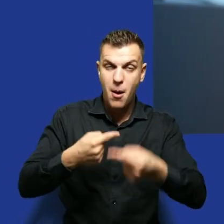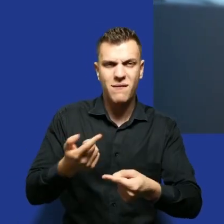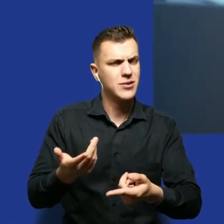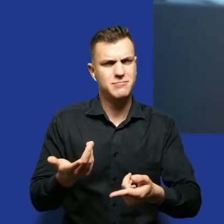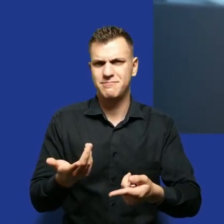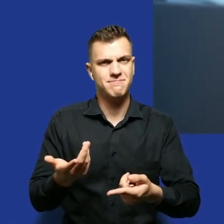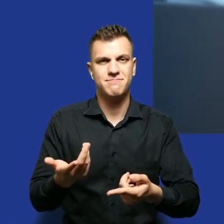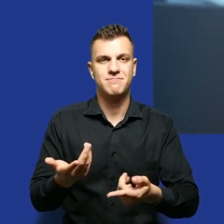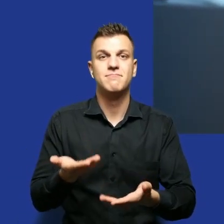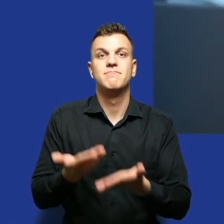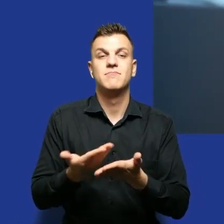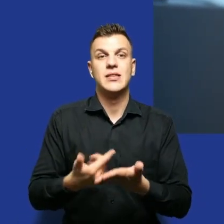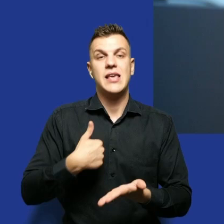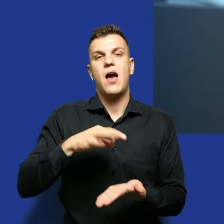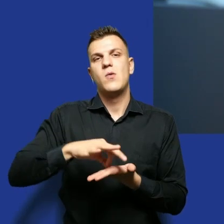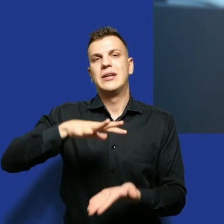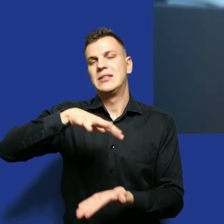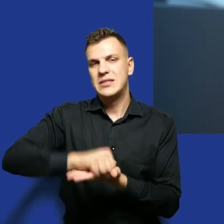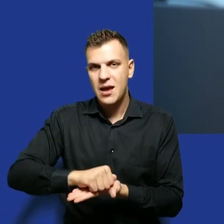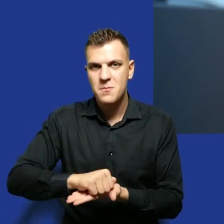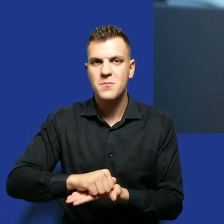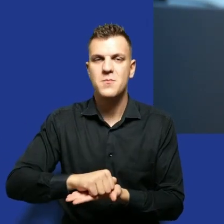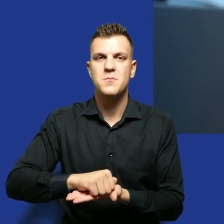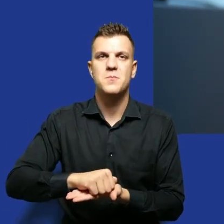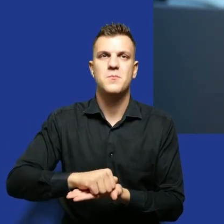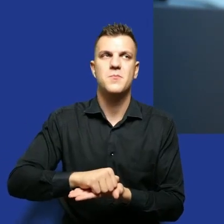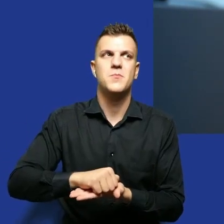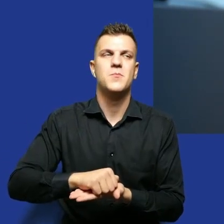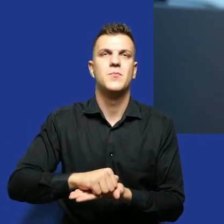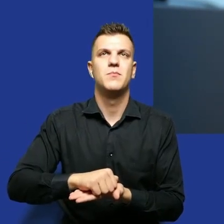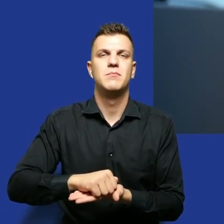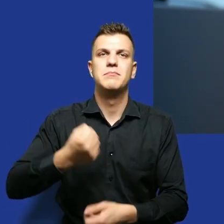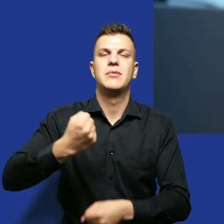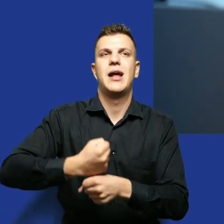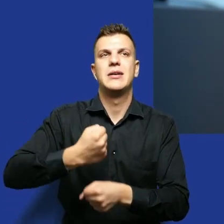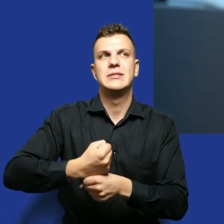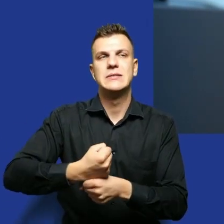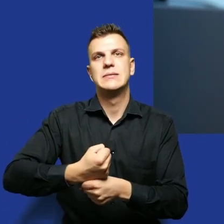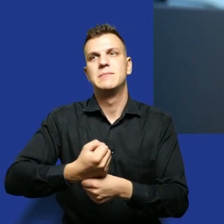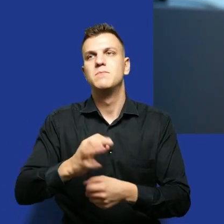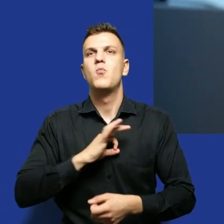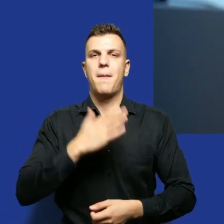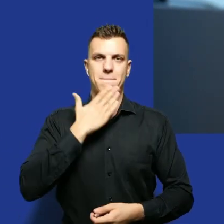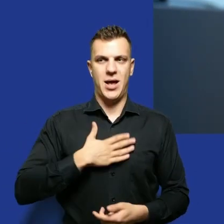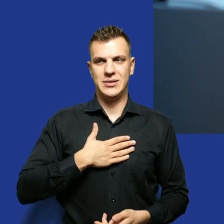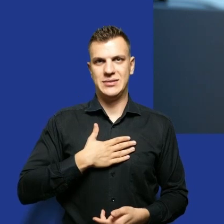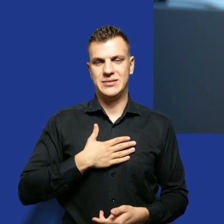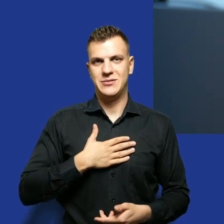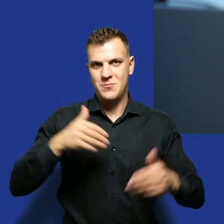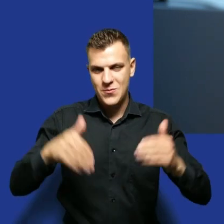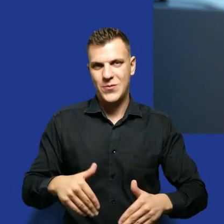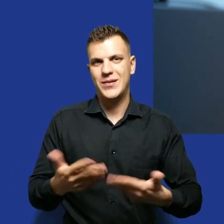sprawować taką funkcję i na co dzień też spełniać swoją pasję, bo na co dzień